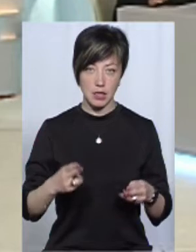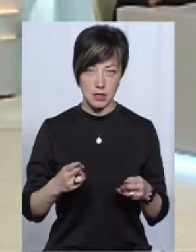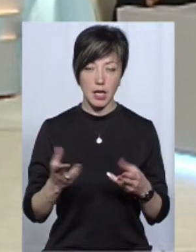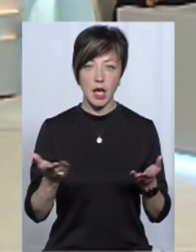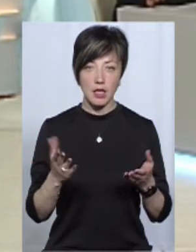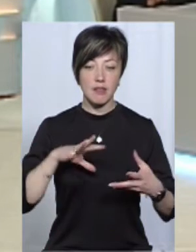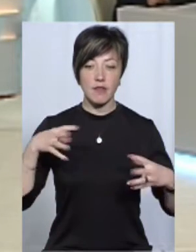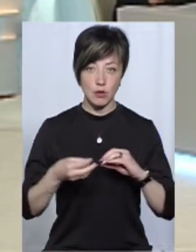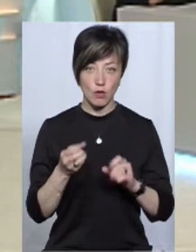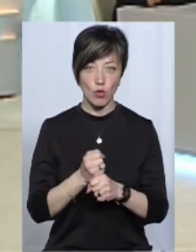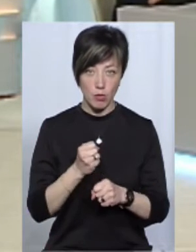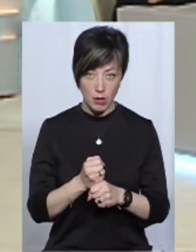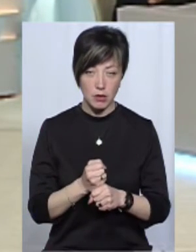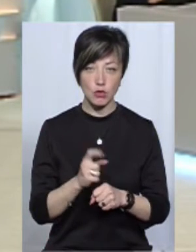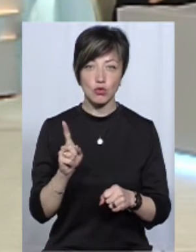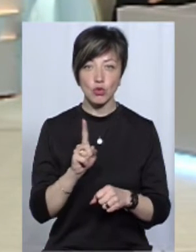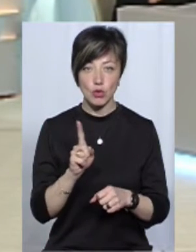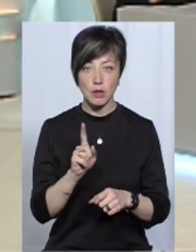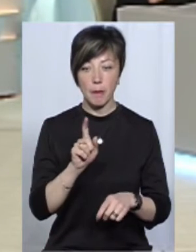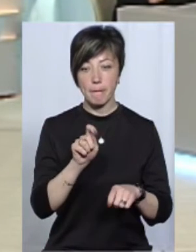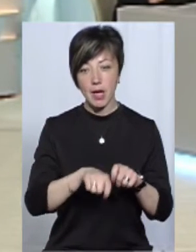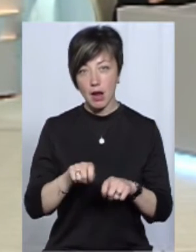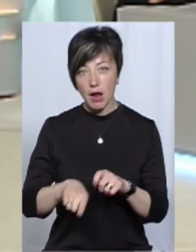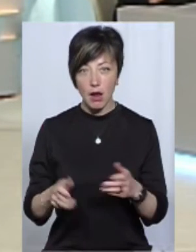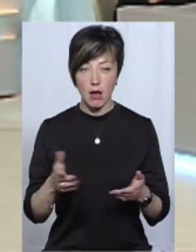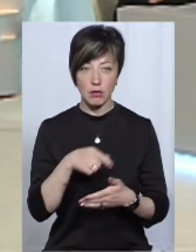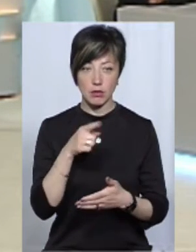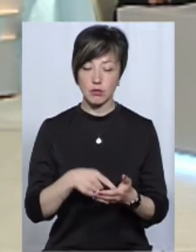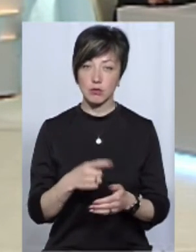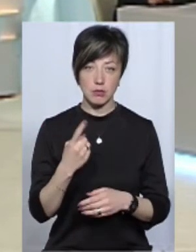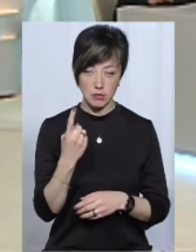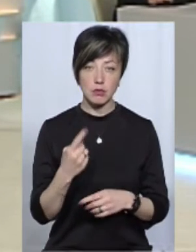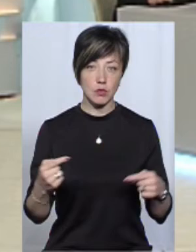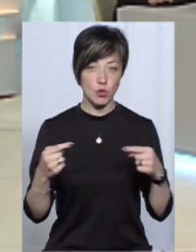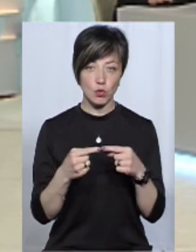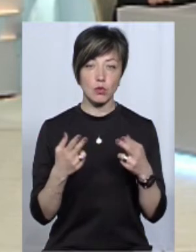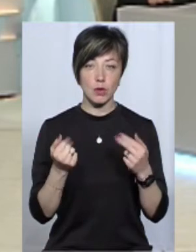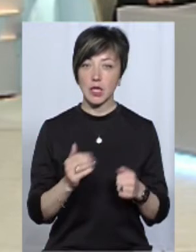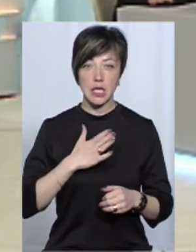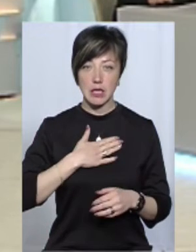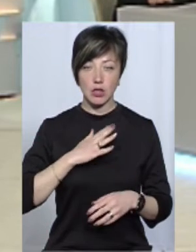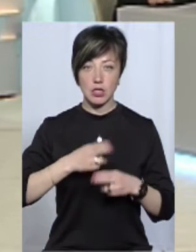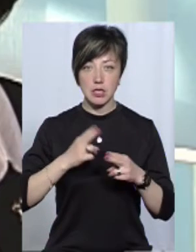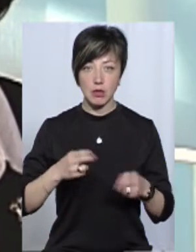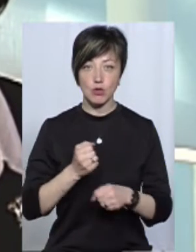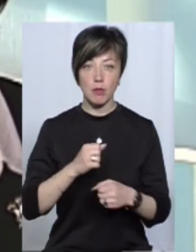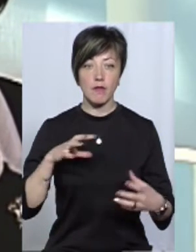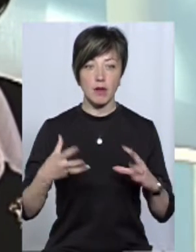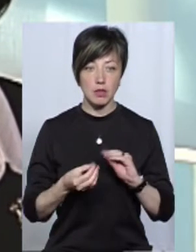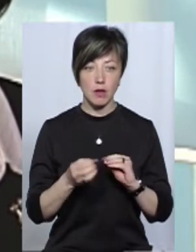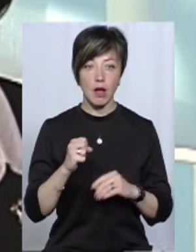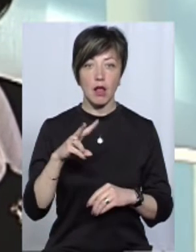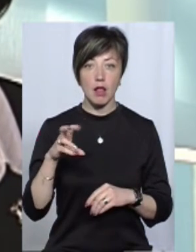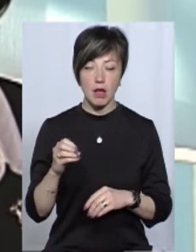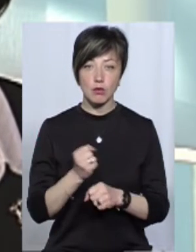станції, якісь висновки робили, щось там переглянули, якісь? Безперечно. Безперечно. Не тільки на нашій станції зроблені висновки,